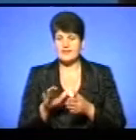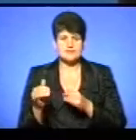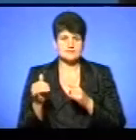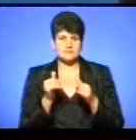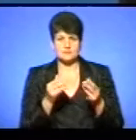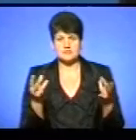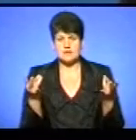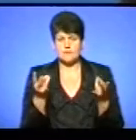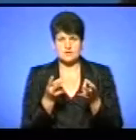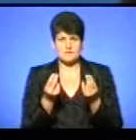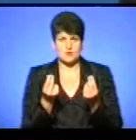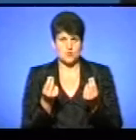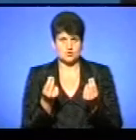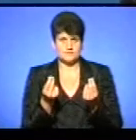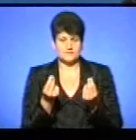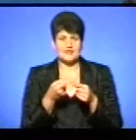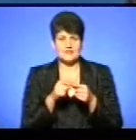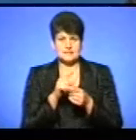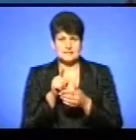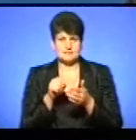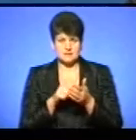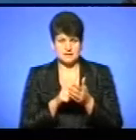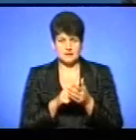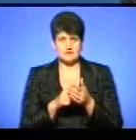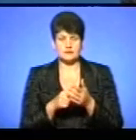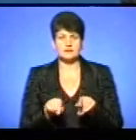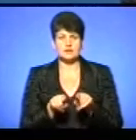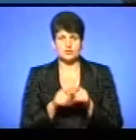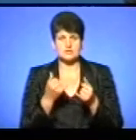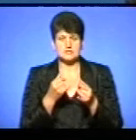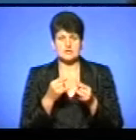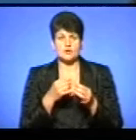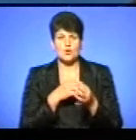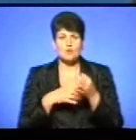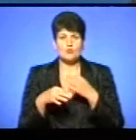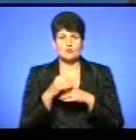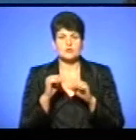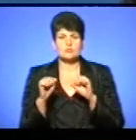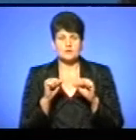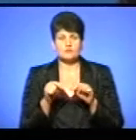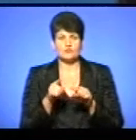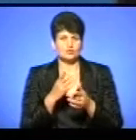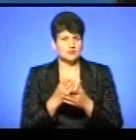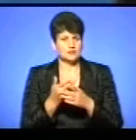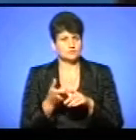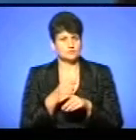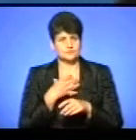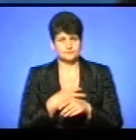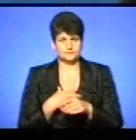потреба кошту. Це питання також зараз обговорилось на погиблінній, воно стоїть достатньо глистом.